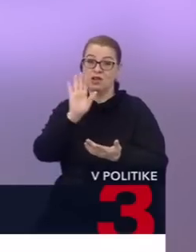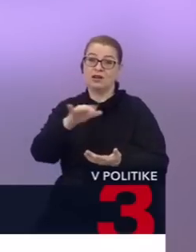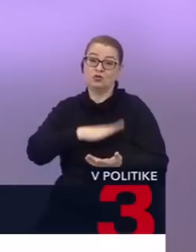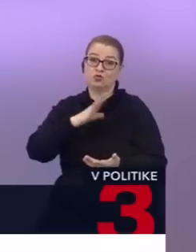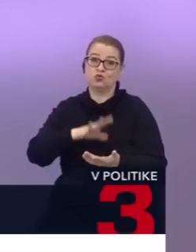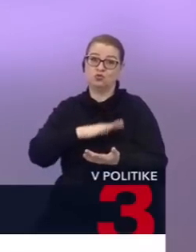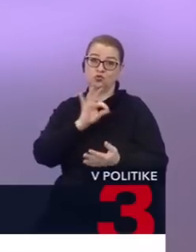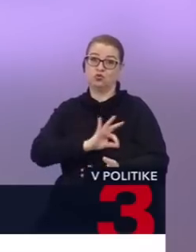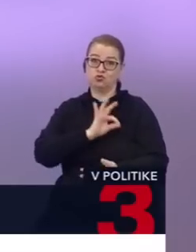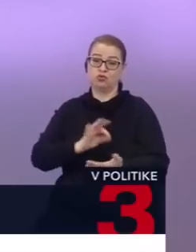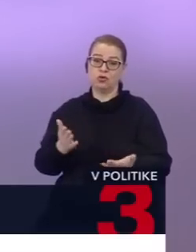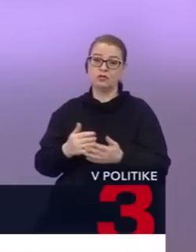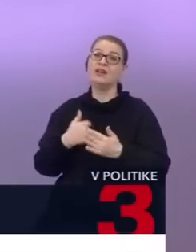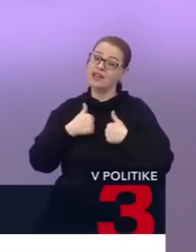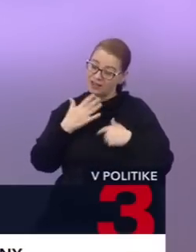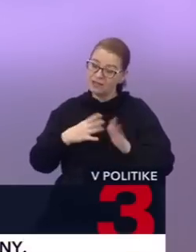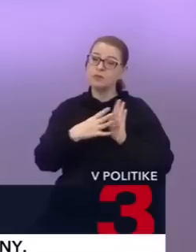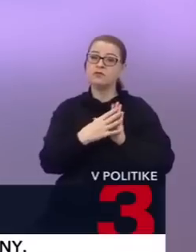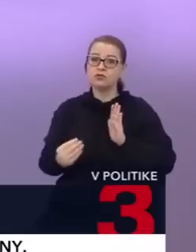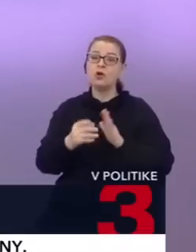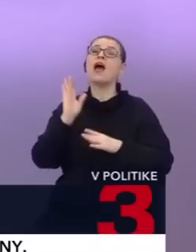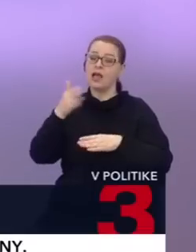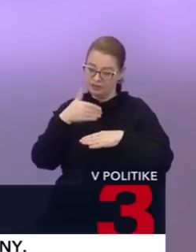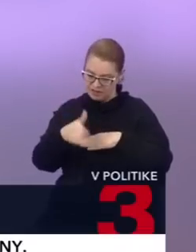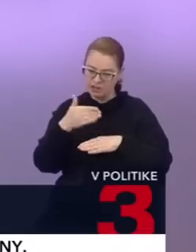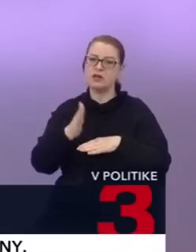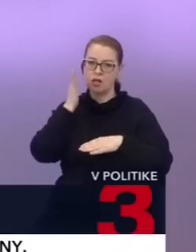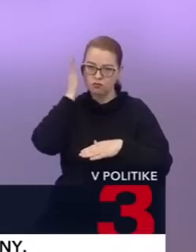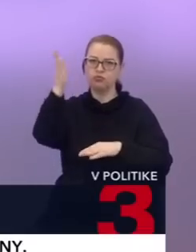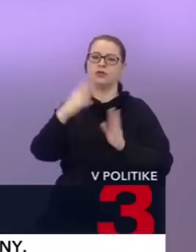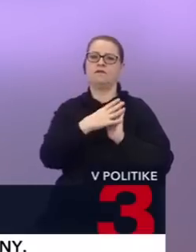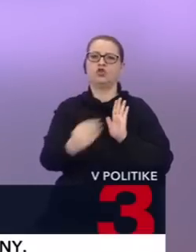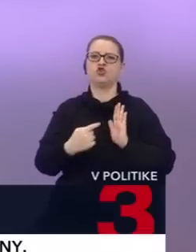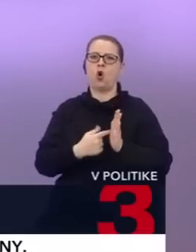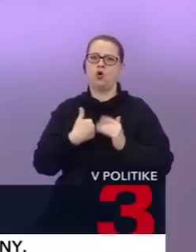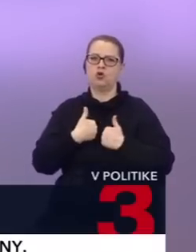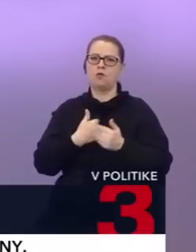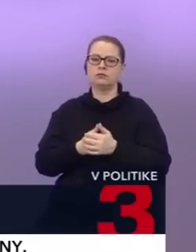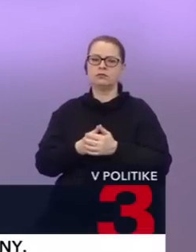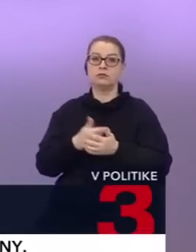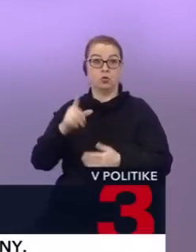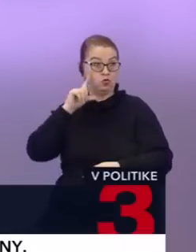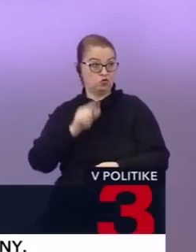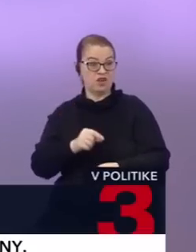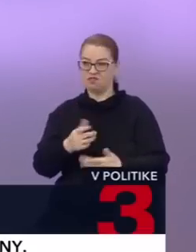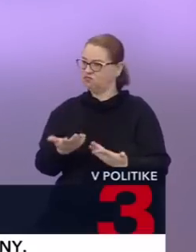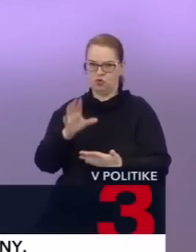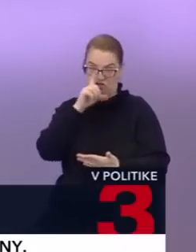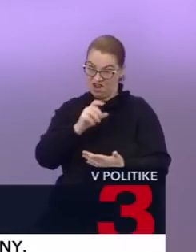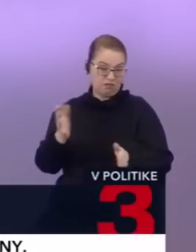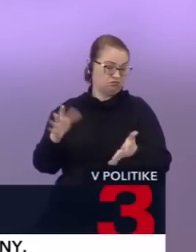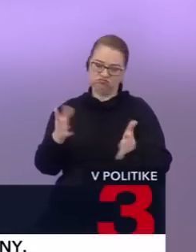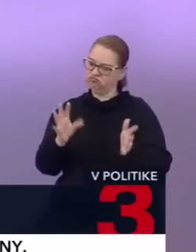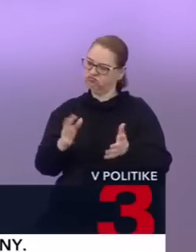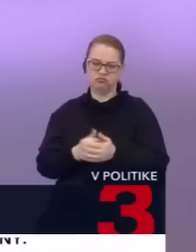A ja som sa snažil vždy byť tohto vzorom a naďalej aj budem. Nemyslím si, to, že je to nudné, je zlé. Práve